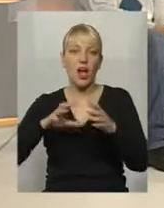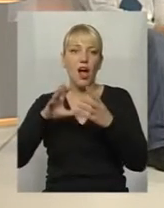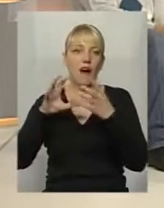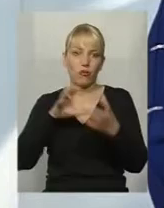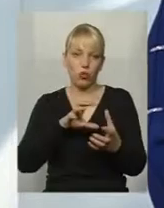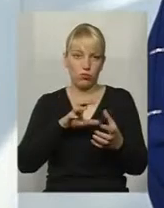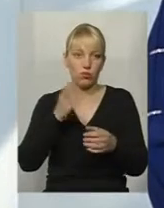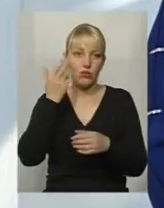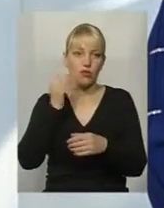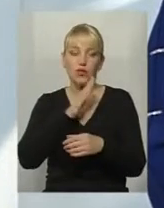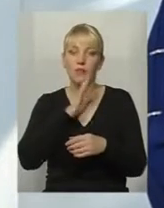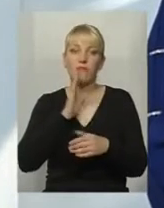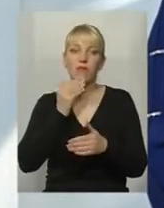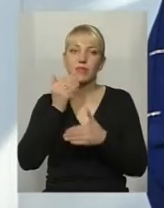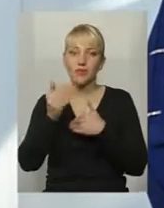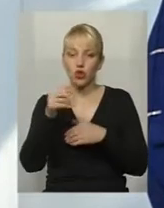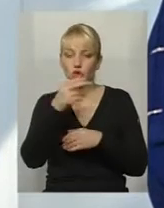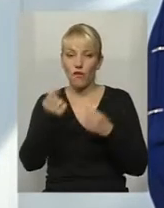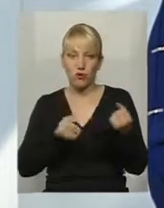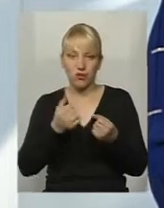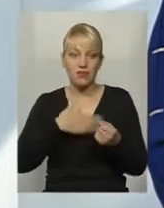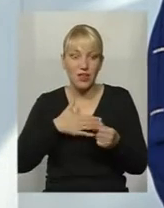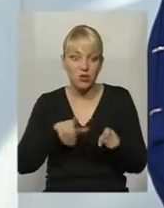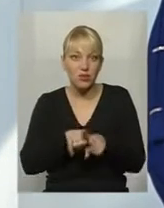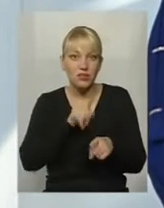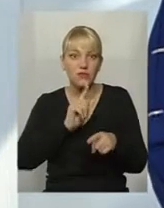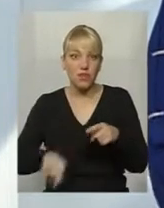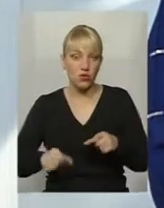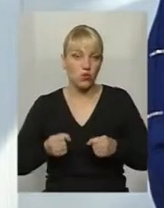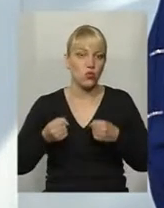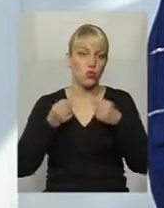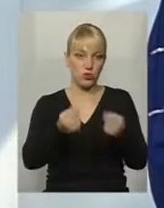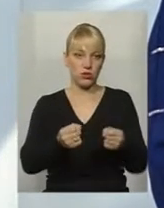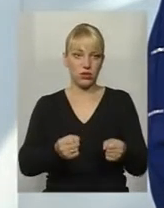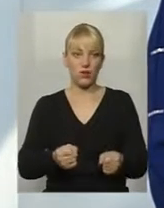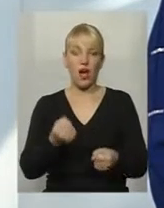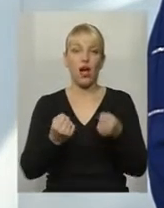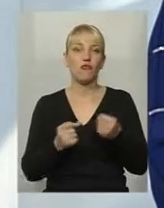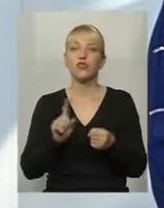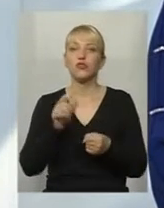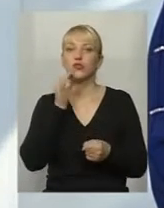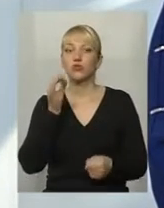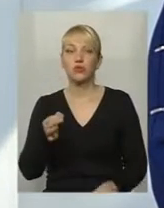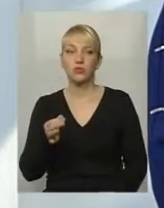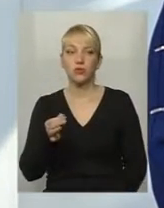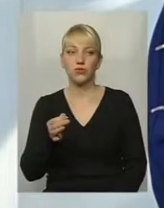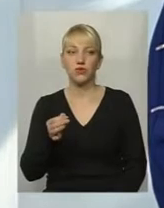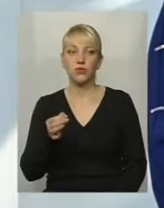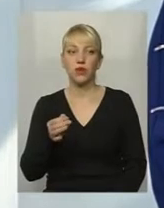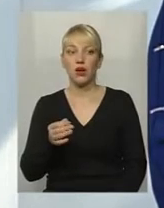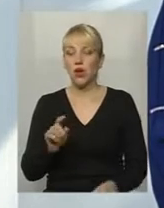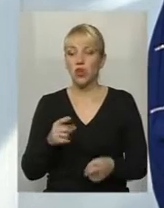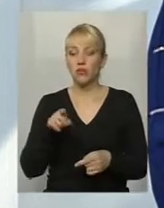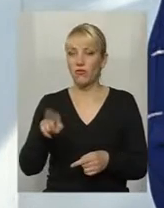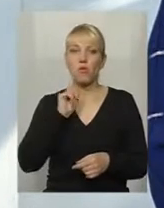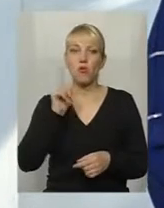Коли мама звернулася до водія і спитала, навіщо ж ви так швидко рушили, він відповів, власне, на те, чому вона